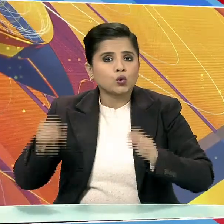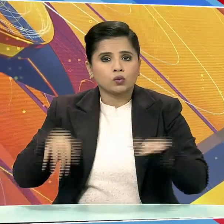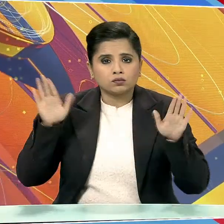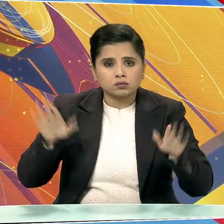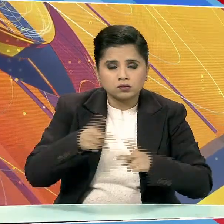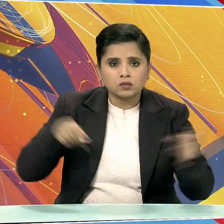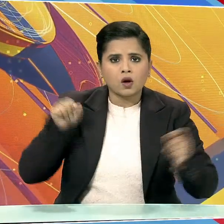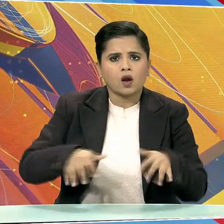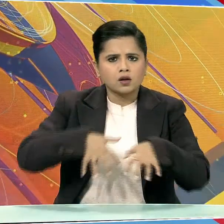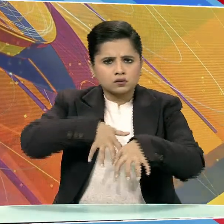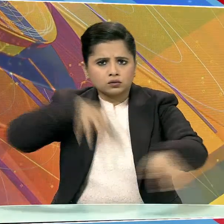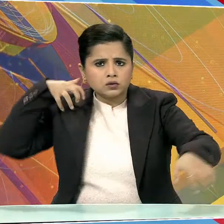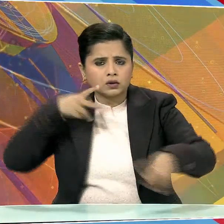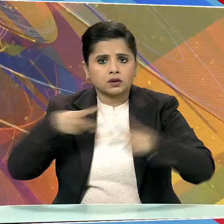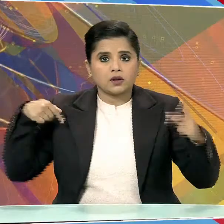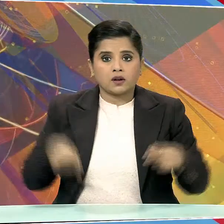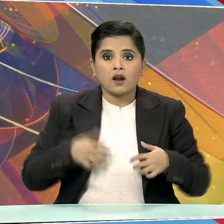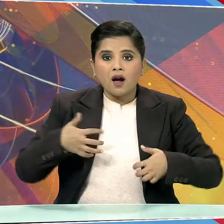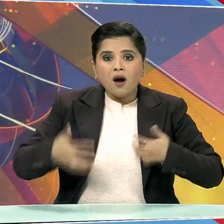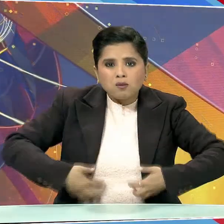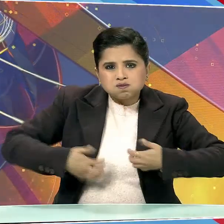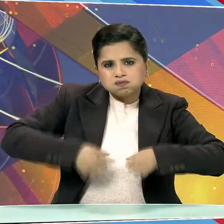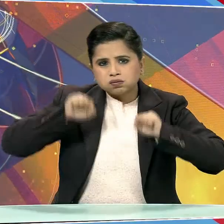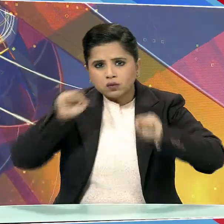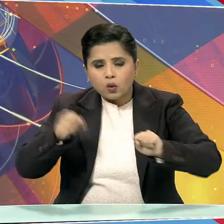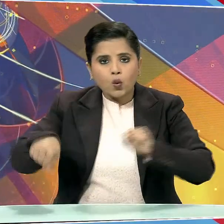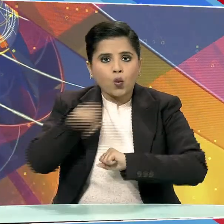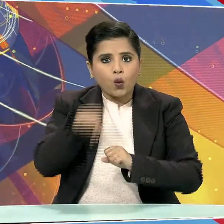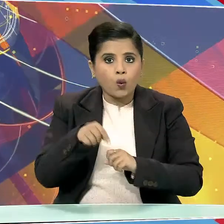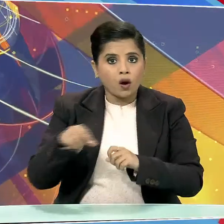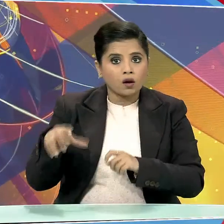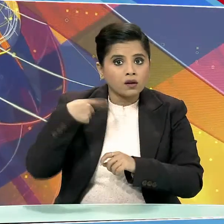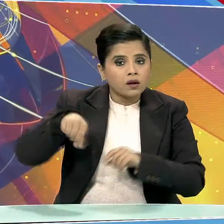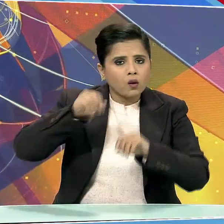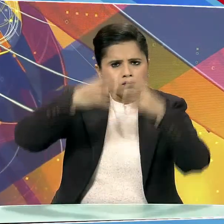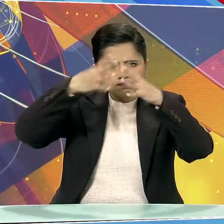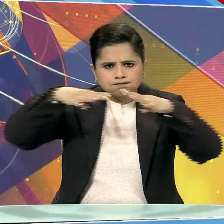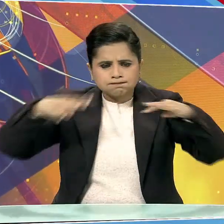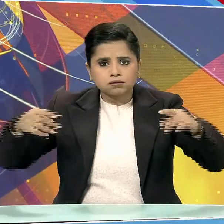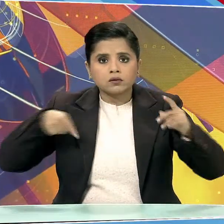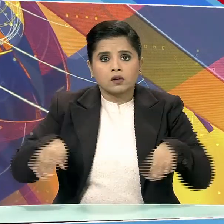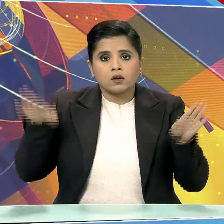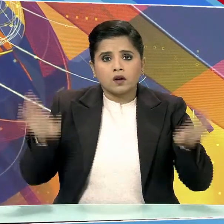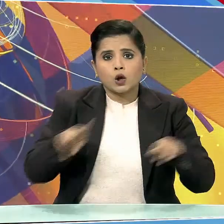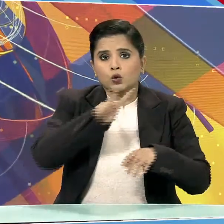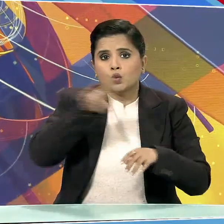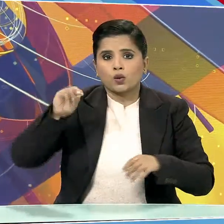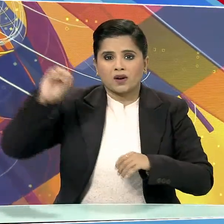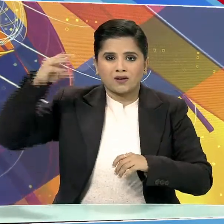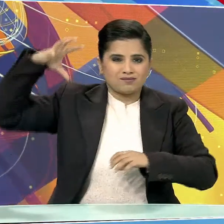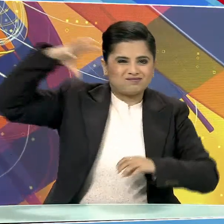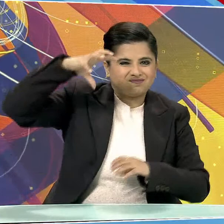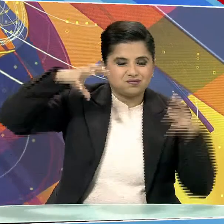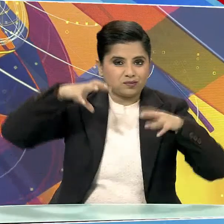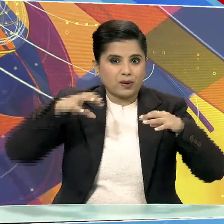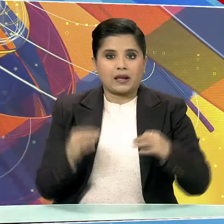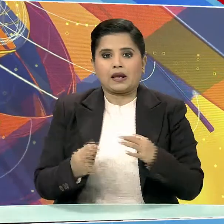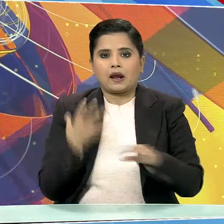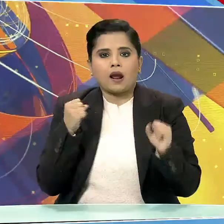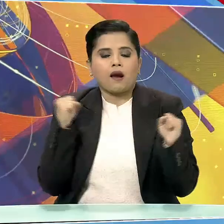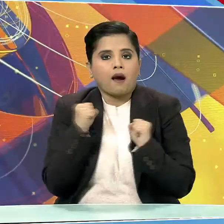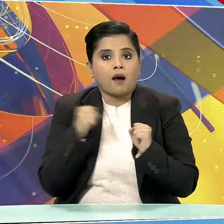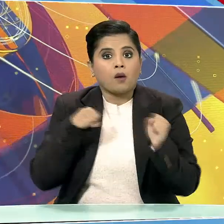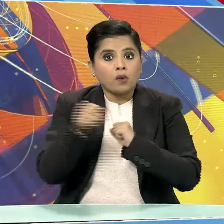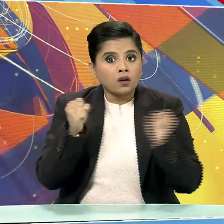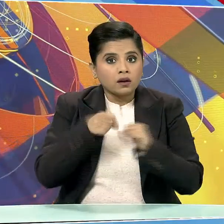और शेर के लिए हीटर, भालू के लिए धान का खेर और पक्षियों के लिए 200 वाट का बल्व लगाया गया है। जिससे सरदी